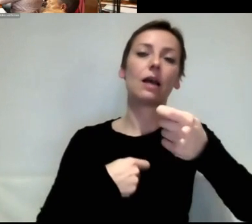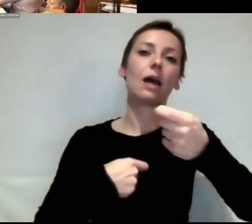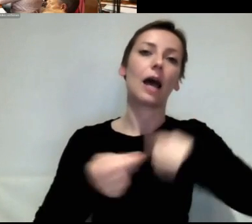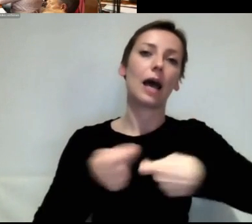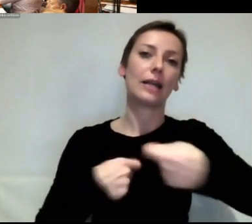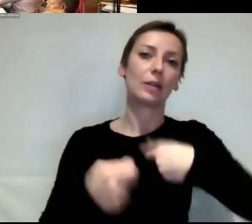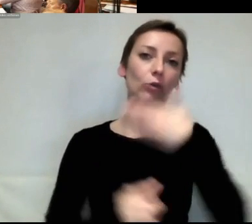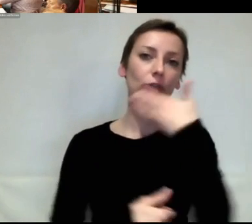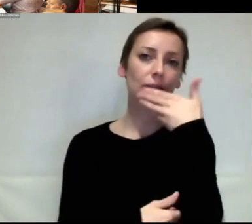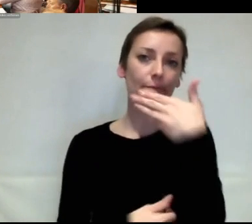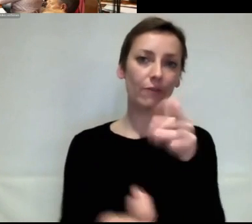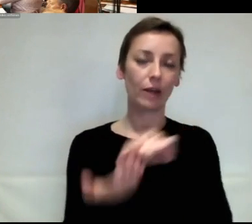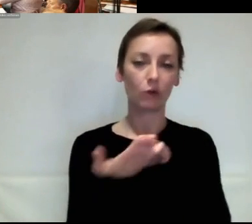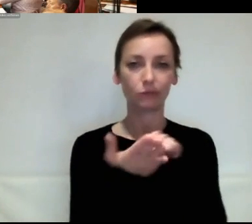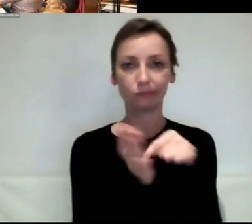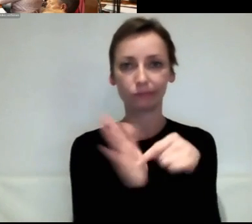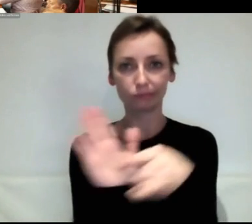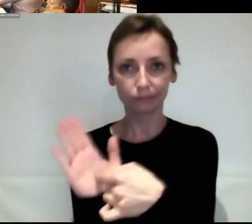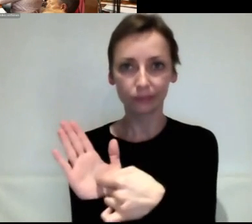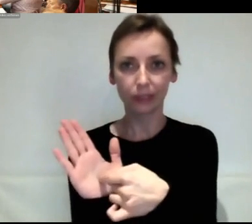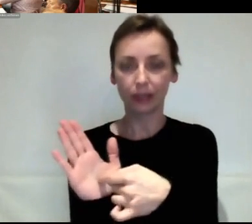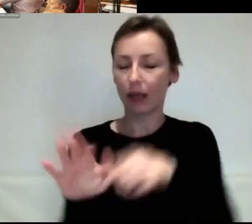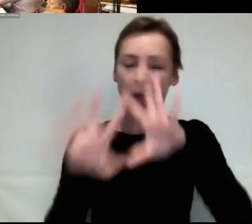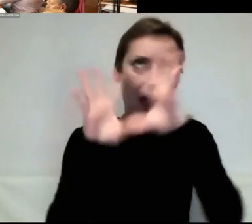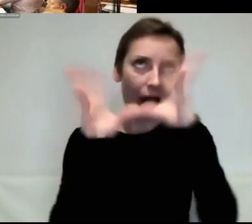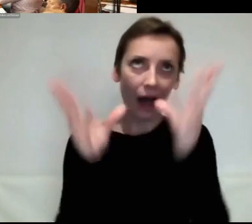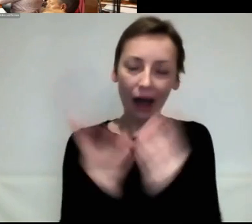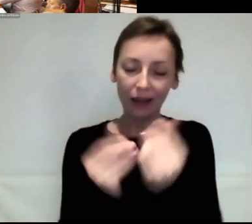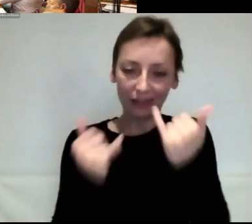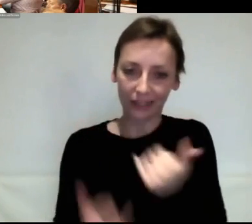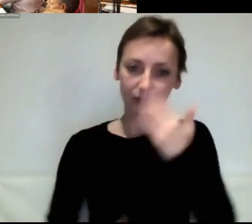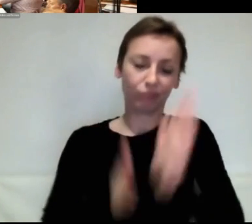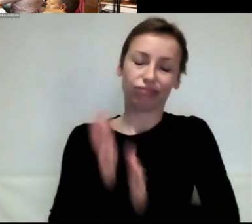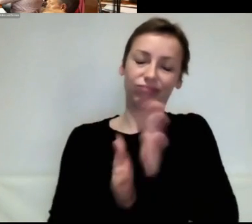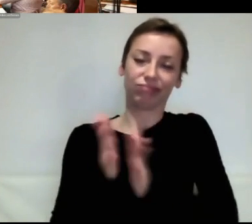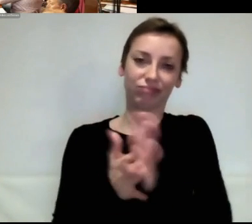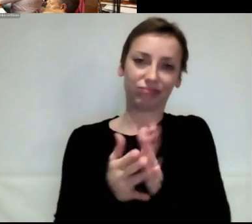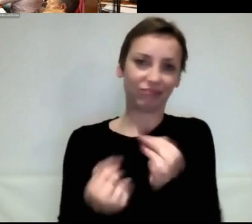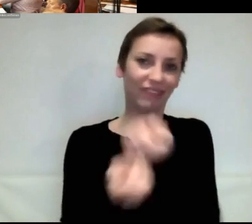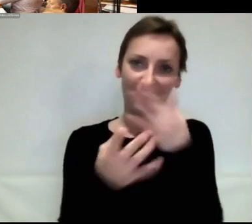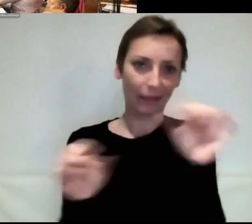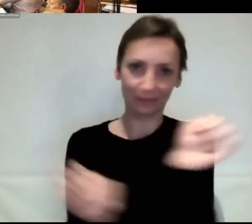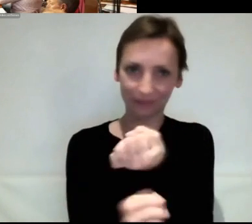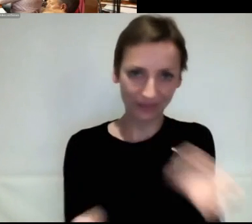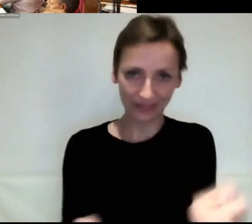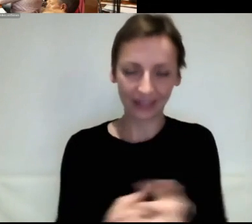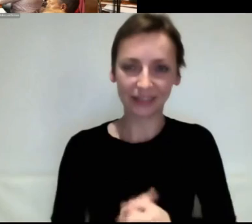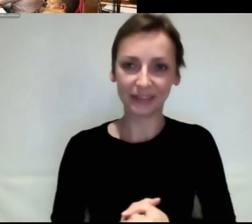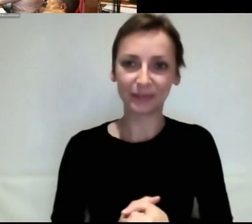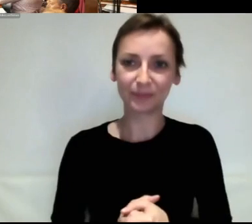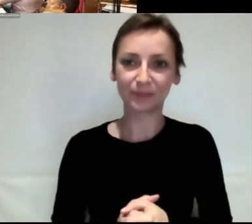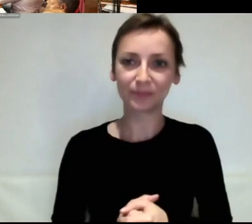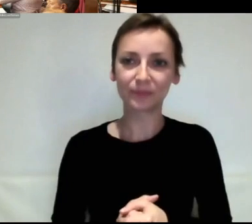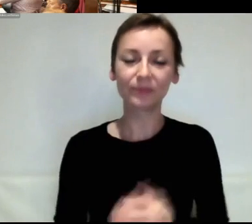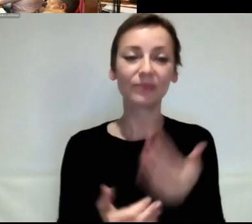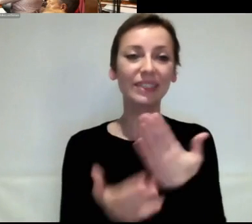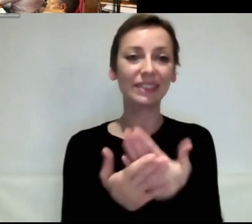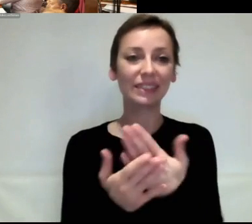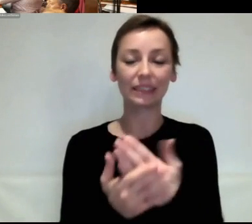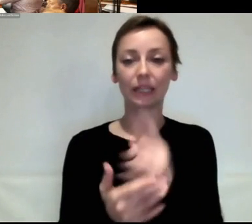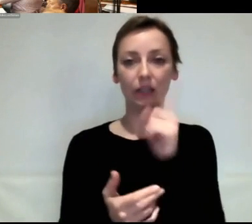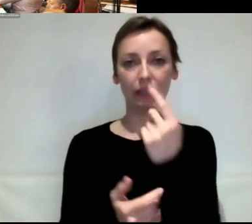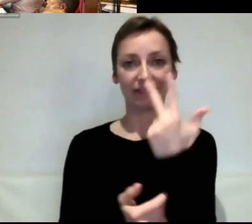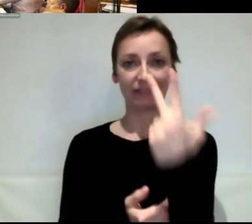Die kann ich euch natürlich nicht alle jetzt hier vorstellen. Deshalb habe ich hier auch drei